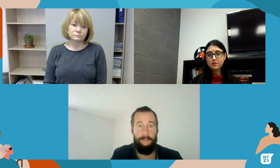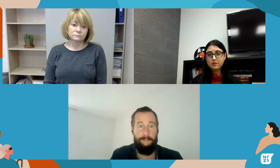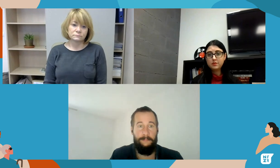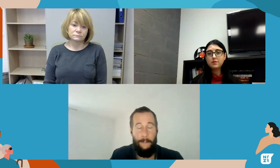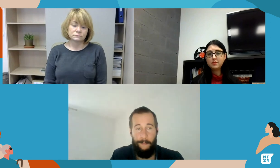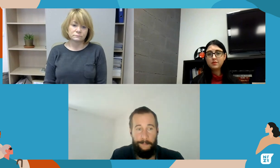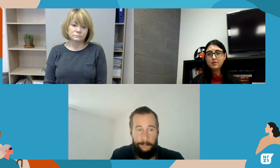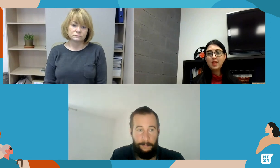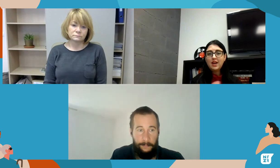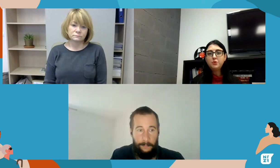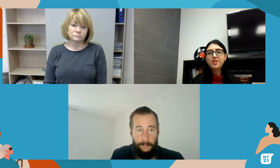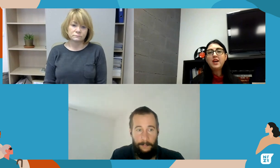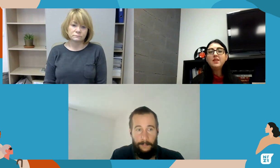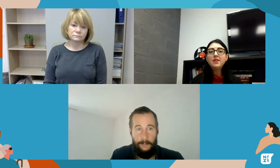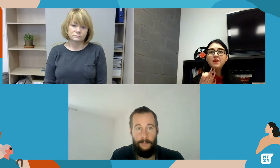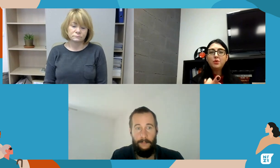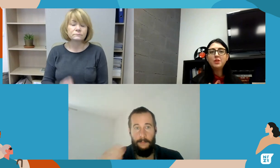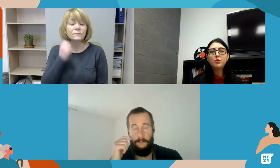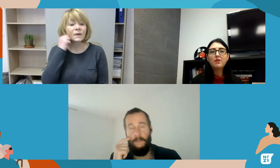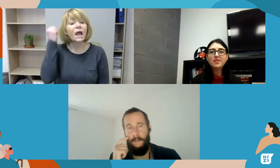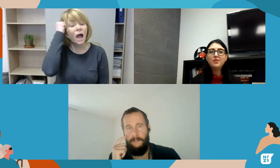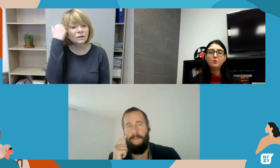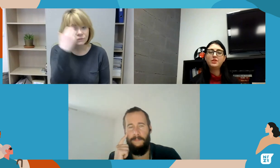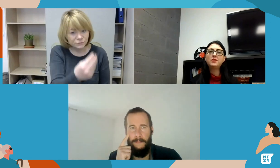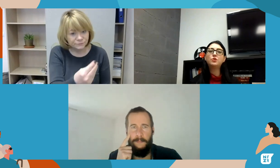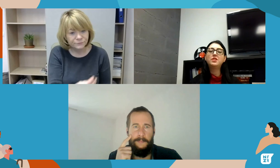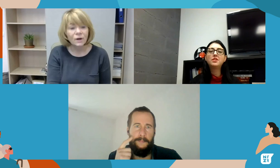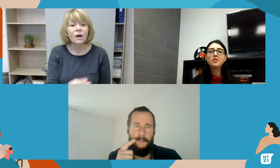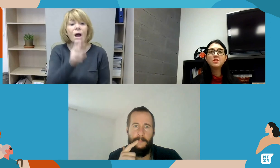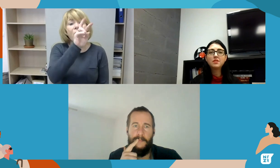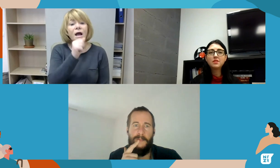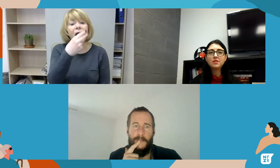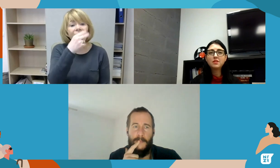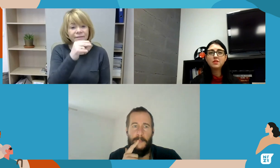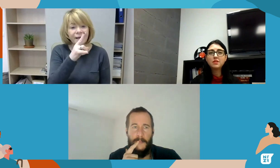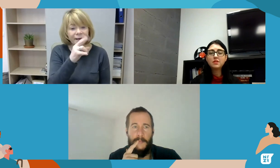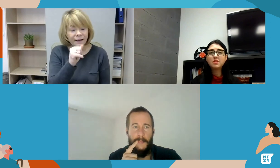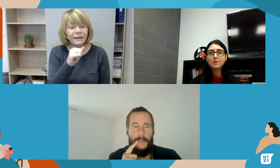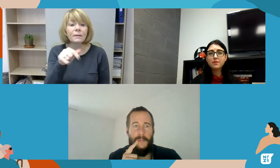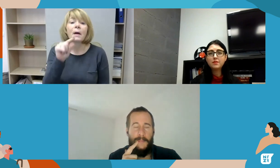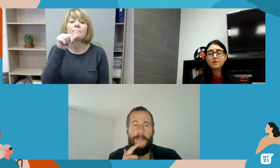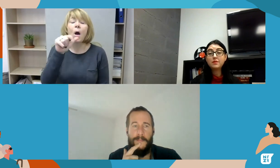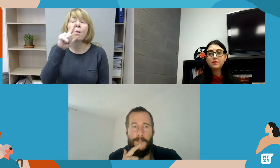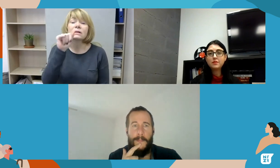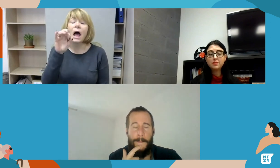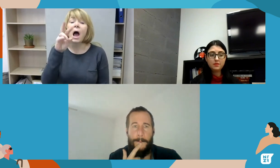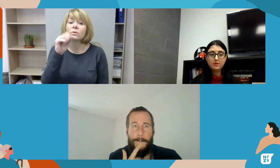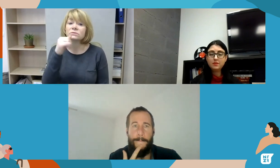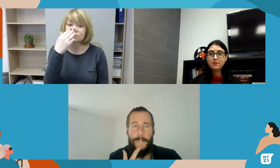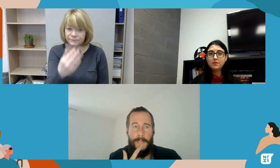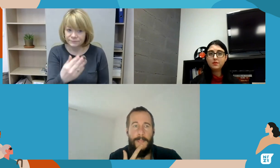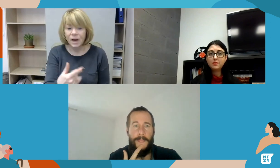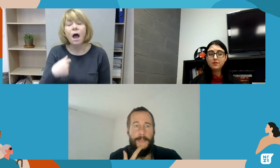masyti tinkama linkme, mes ne vyriausybinio organizacijų atstovai, kartais tai suprantama geriau už policiją. Su Aliso